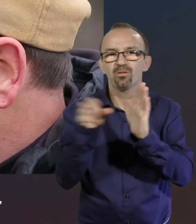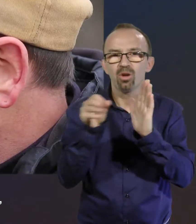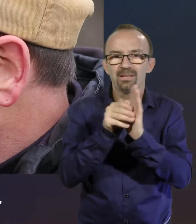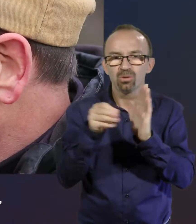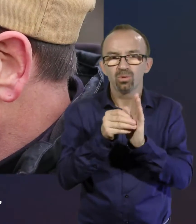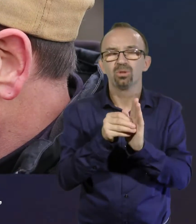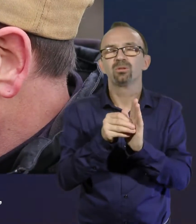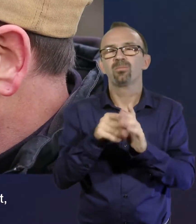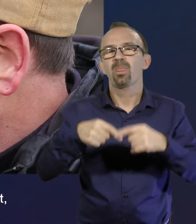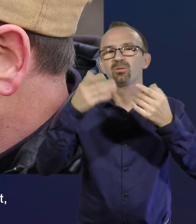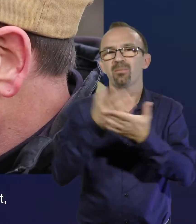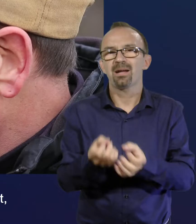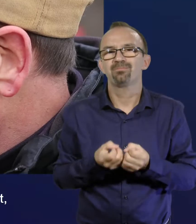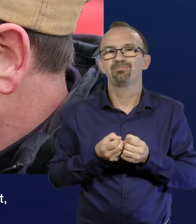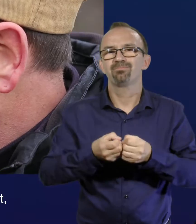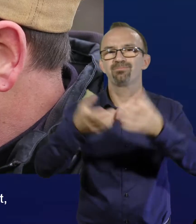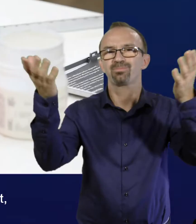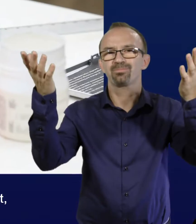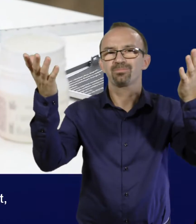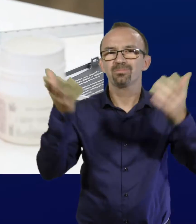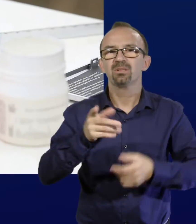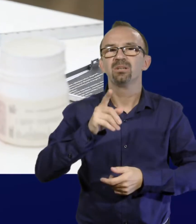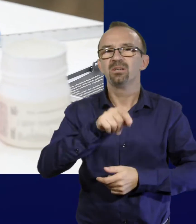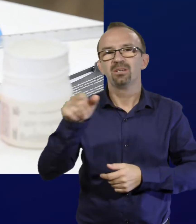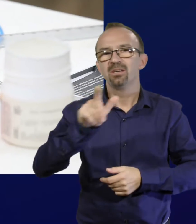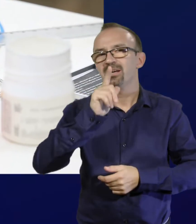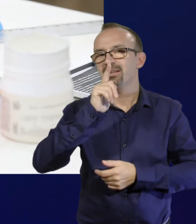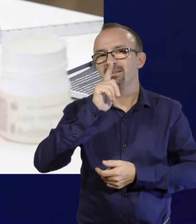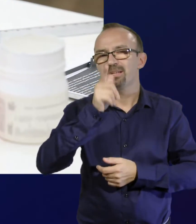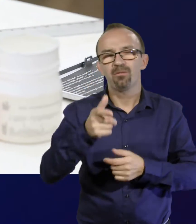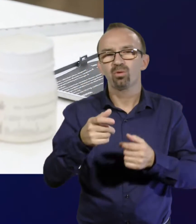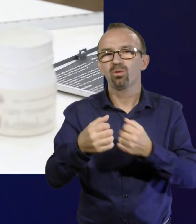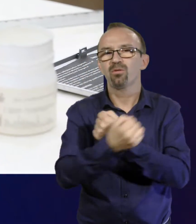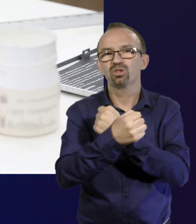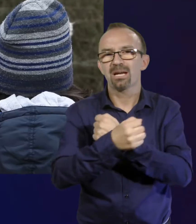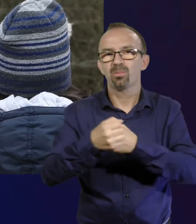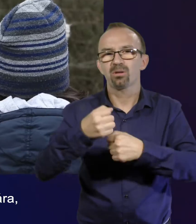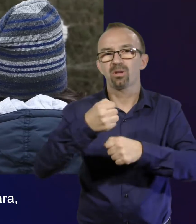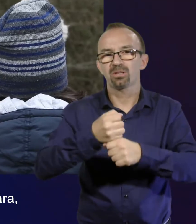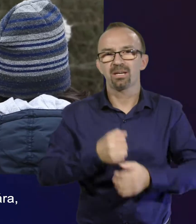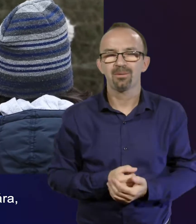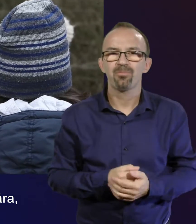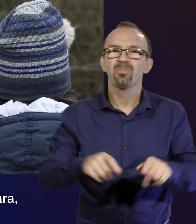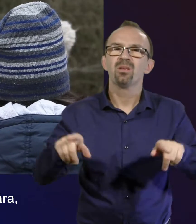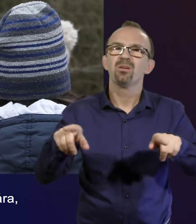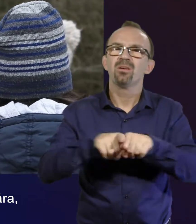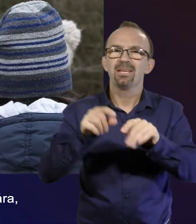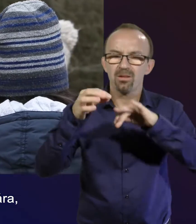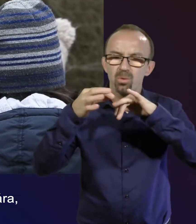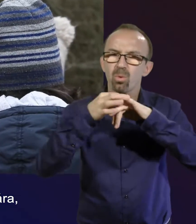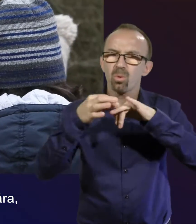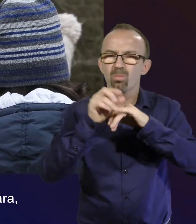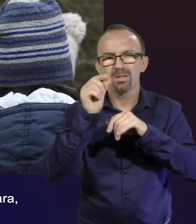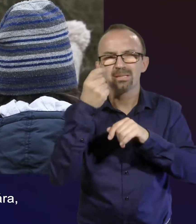fölveszünk a madárról, utána szabadon engedjük őket, tehát őket nem fogjuk fogságba ejteni. Na most hát ilyen kis pici